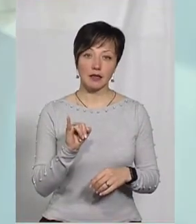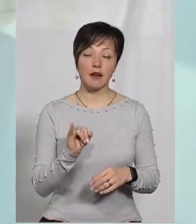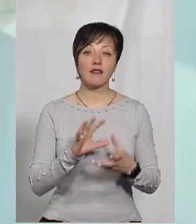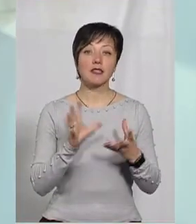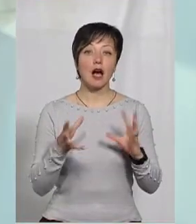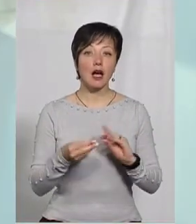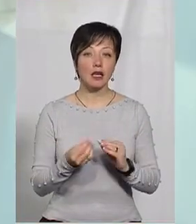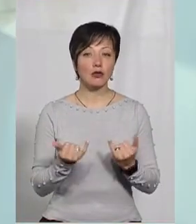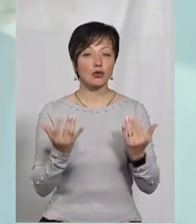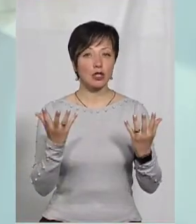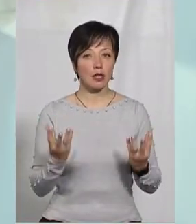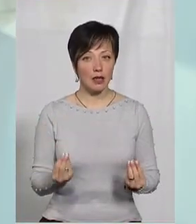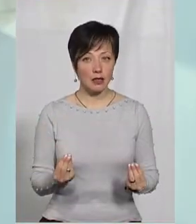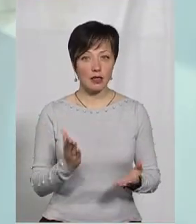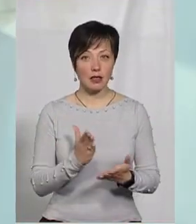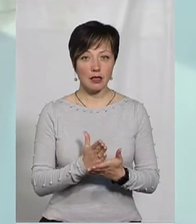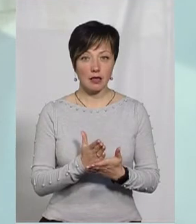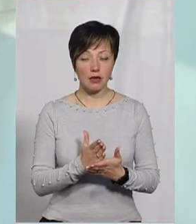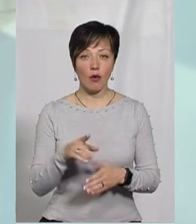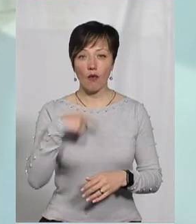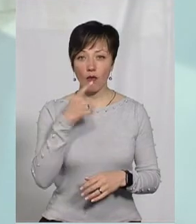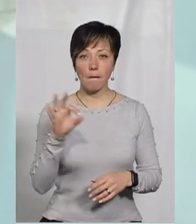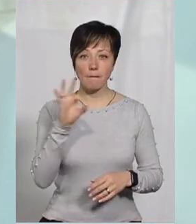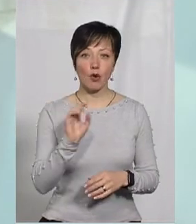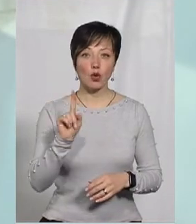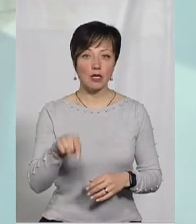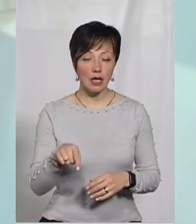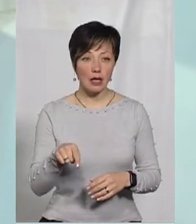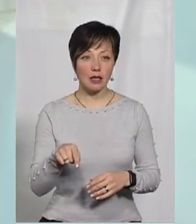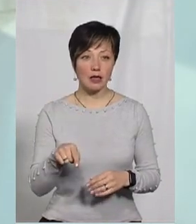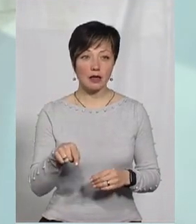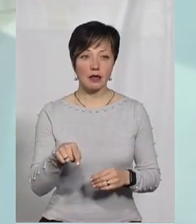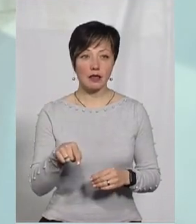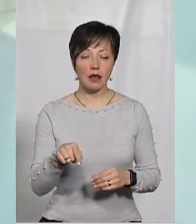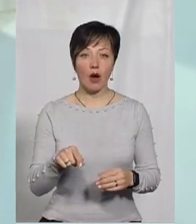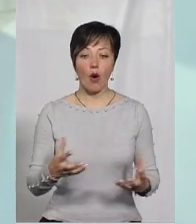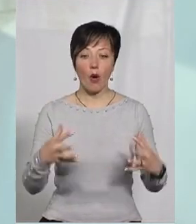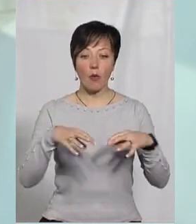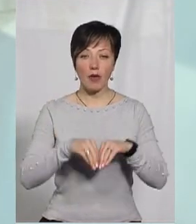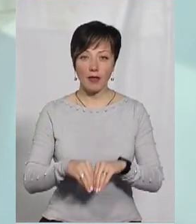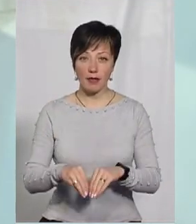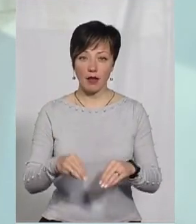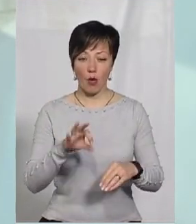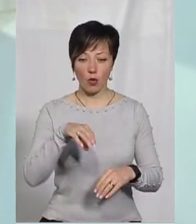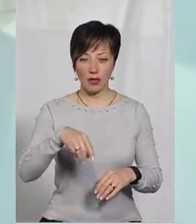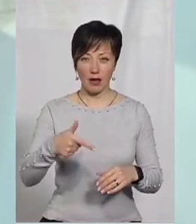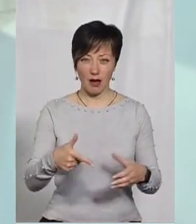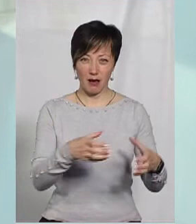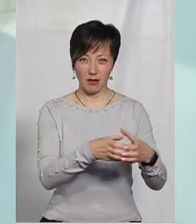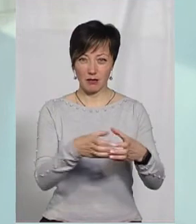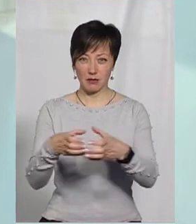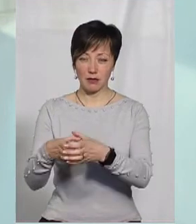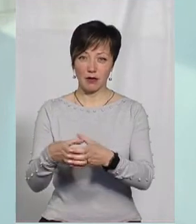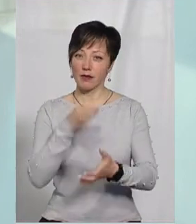і взагалі на сьогоднішній день йде мова про те, що ті самі об'єднані територіальні громади, тобто органи місцевого